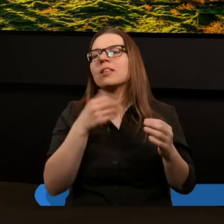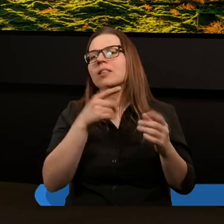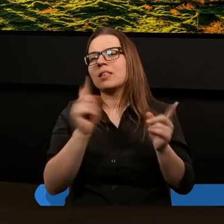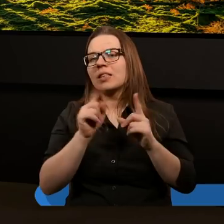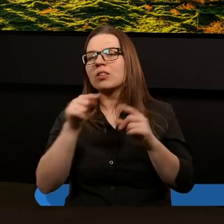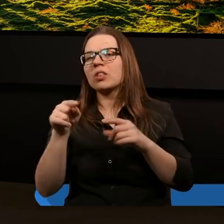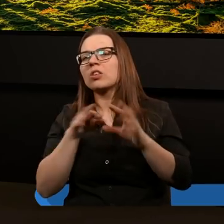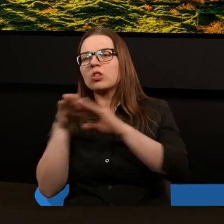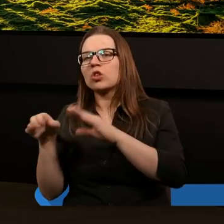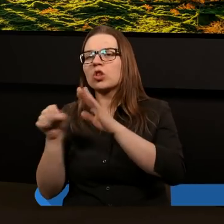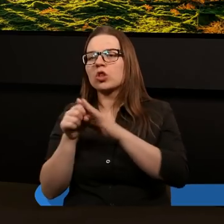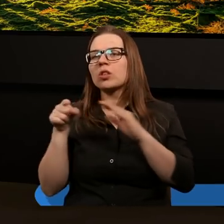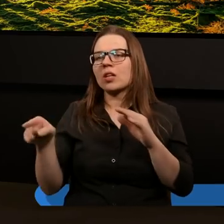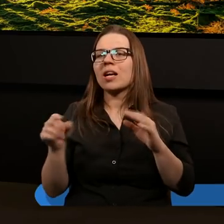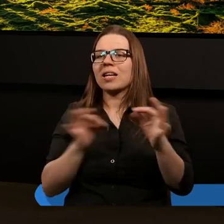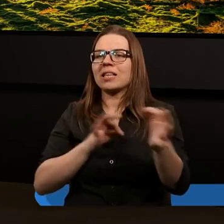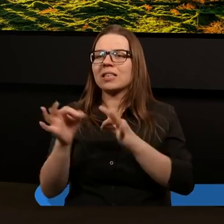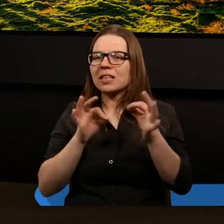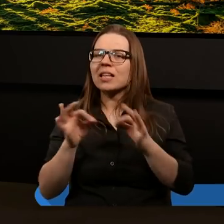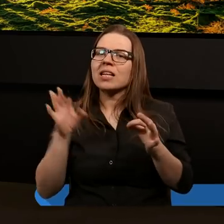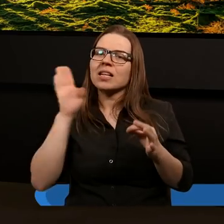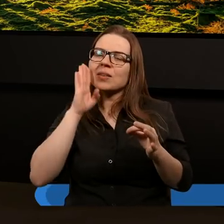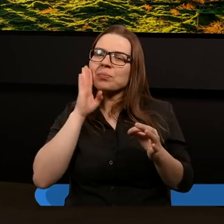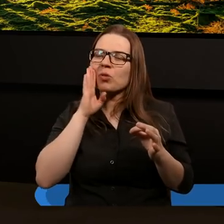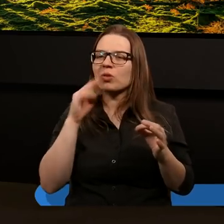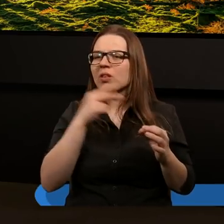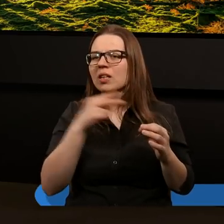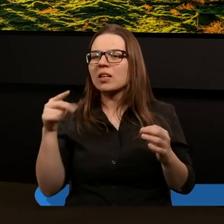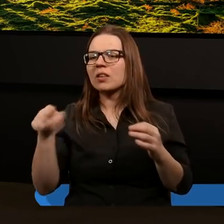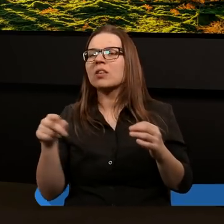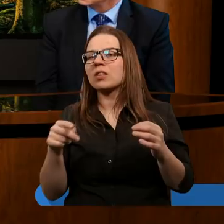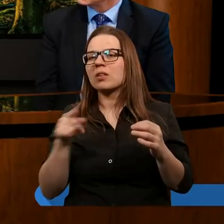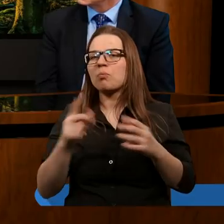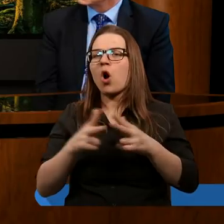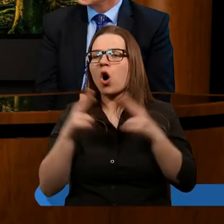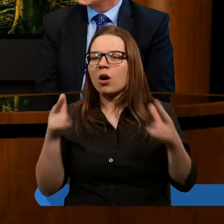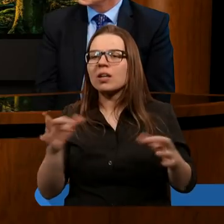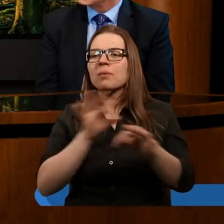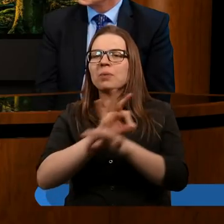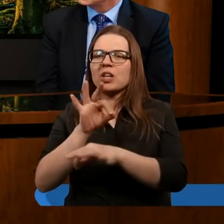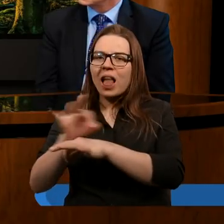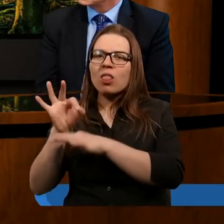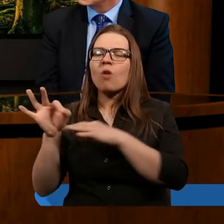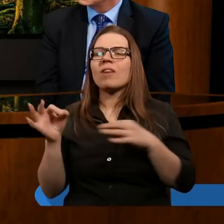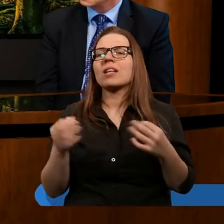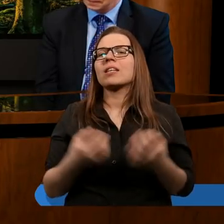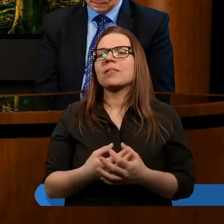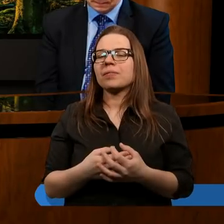zasygnalizowano taką sprawę i w historii takie potworne trzęsienie po okresie prześladowań.